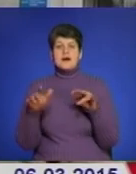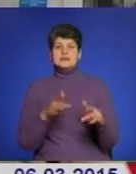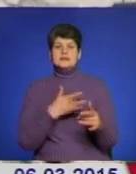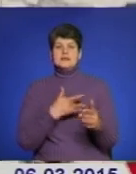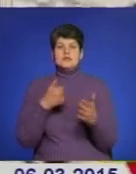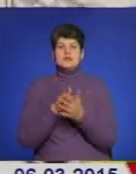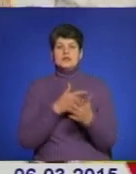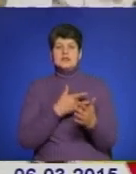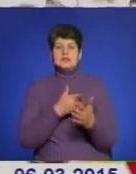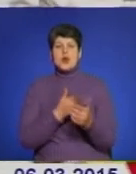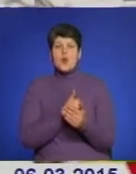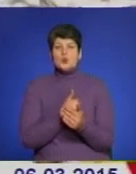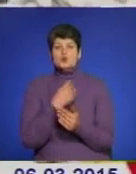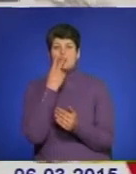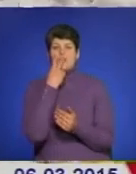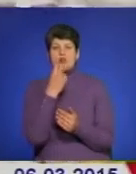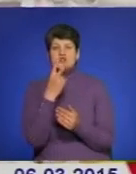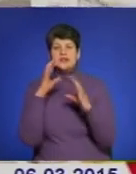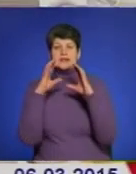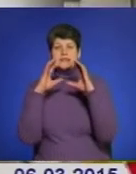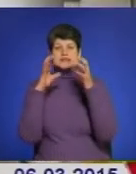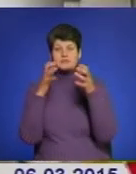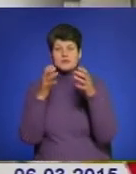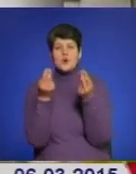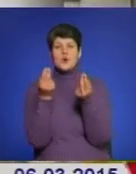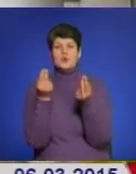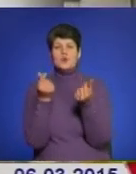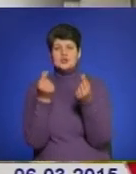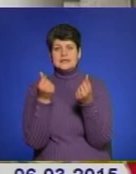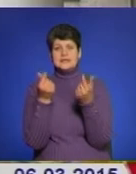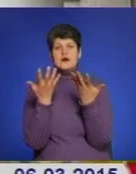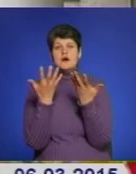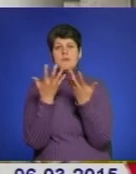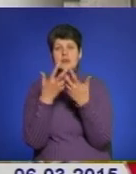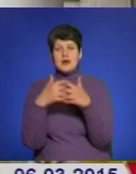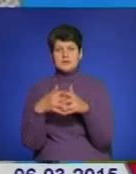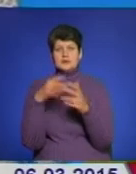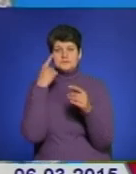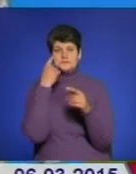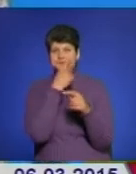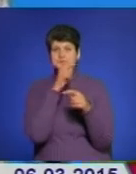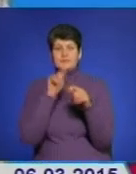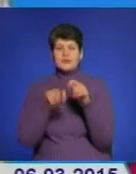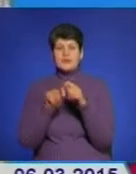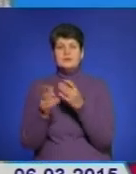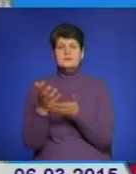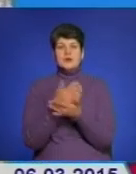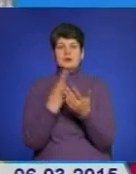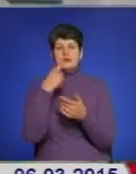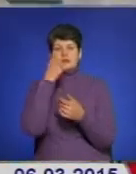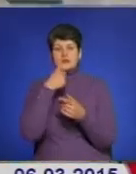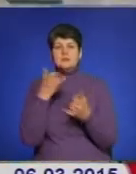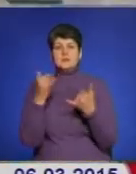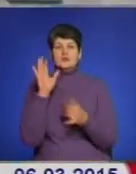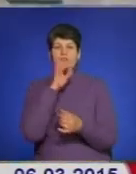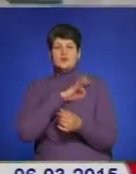гаслом «Я хочу бачити світ». Кошти на сучасне офтальмологічне обладнання збирали упродовж року. Відтепер ним користуватимуться в